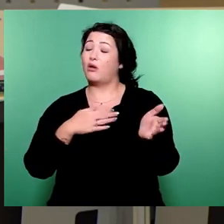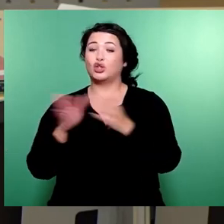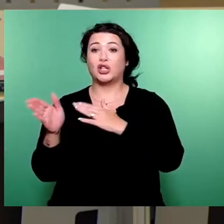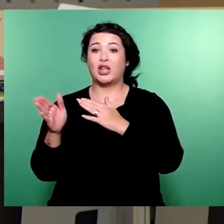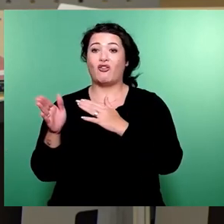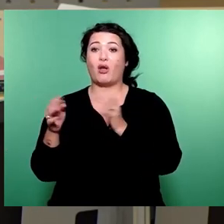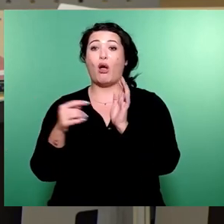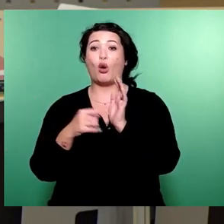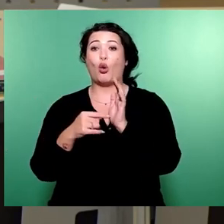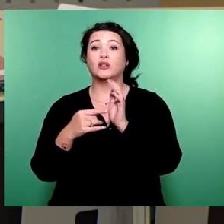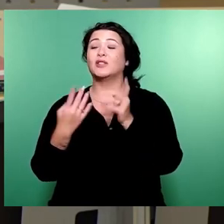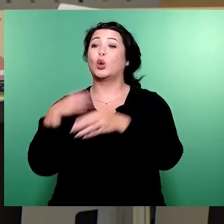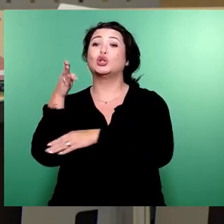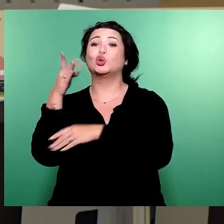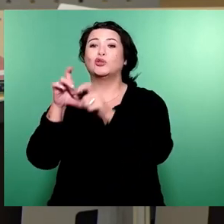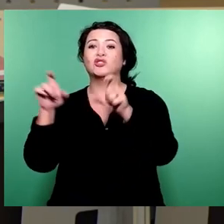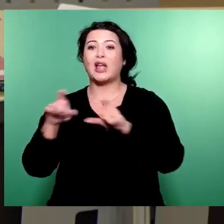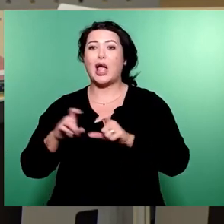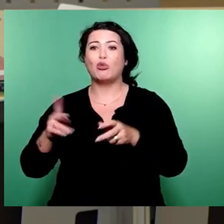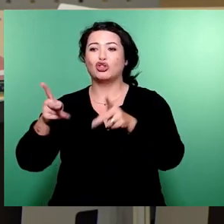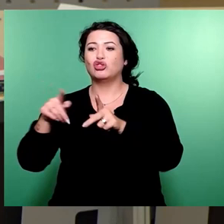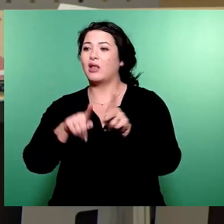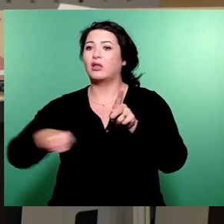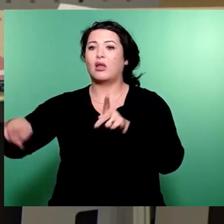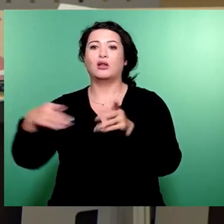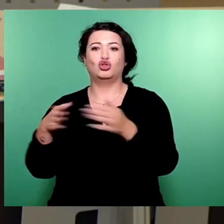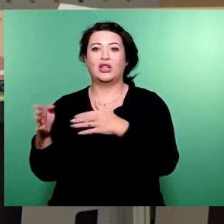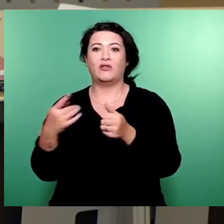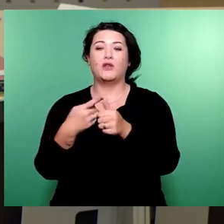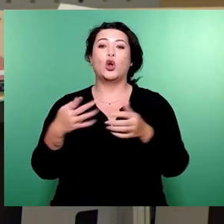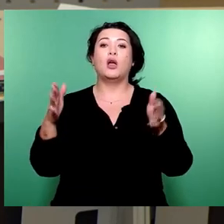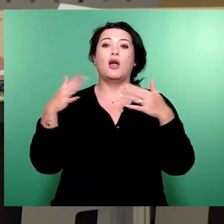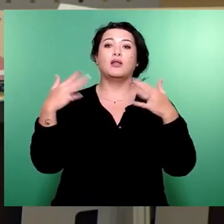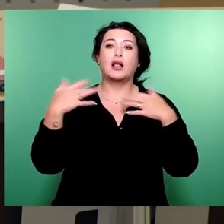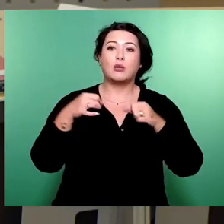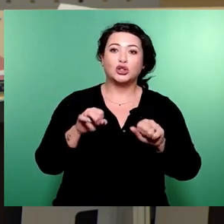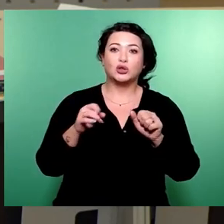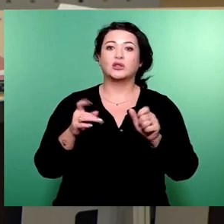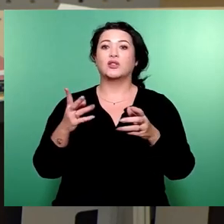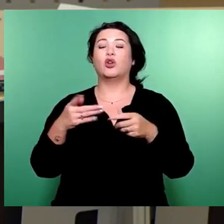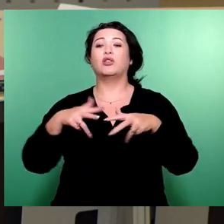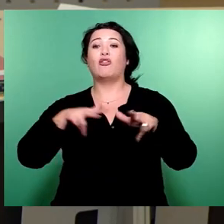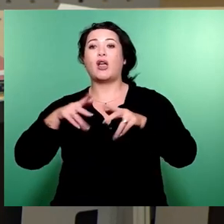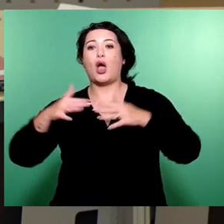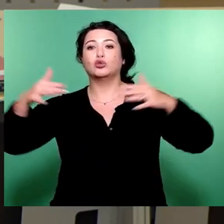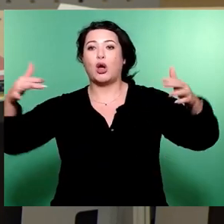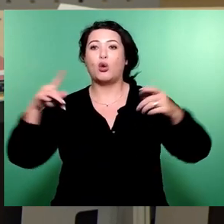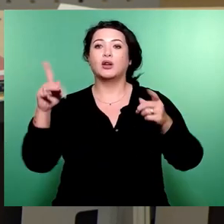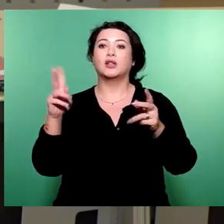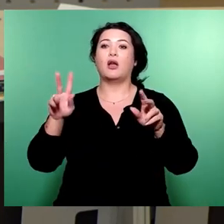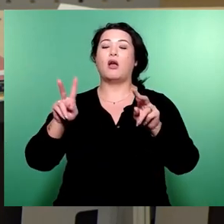Zukunftsthemen der Stadt, als da sind. Klimaschutz, Ausbau des öffentlichen Verkehrs, Anpassung an den Klimawandel,